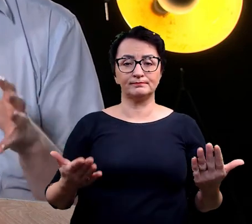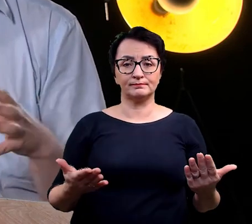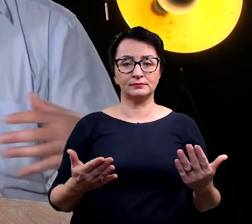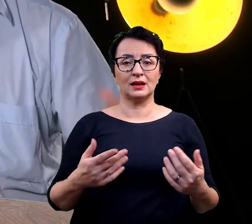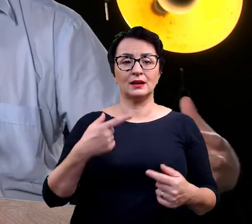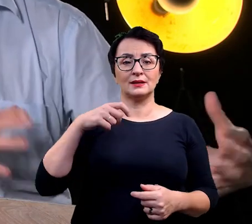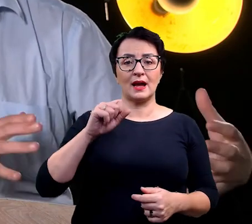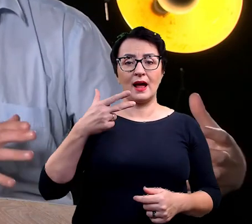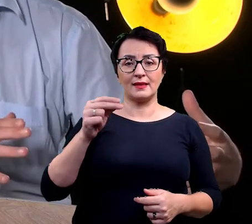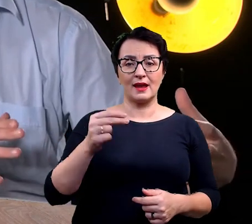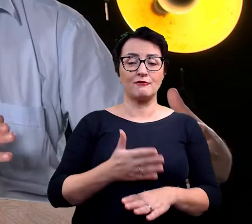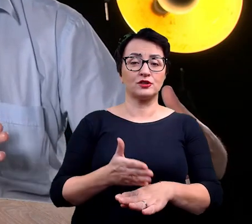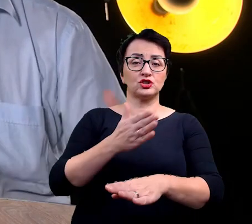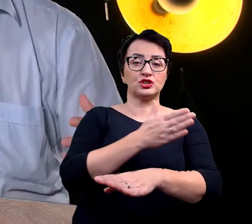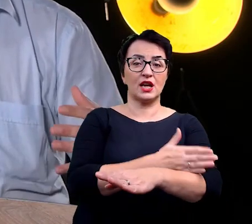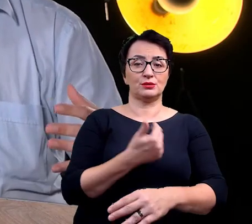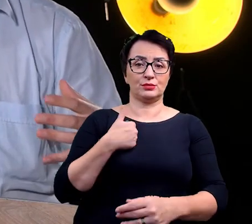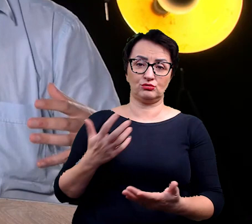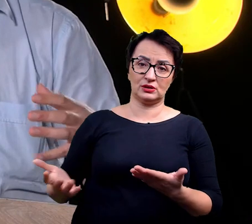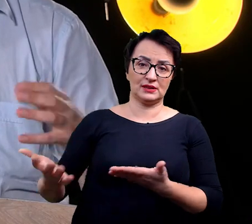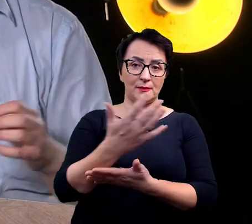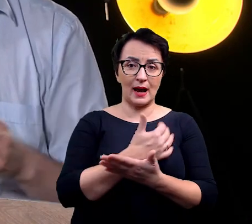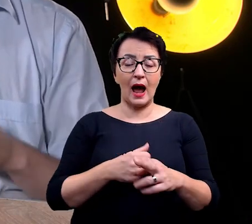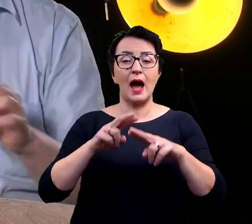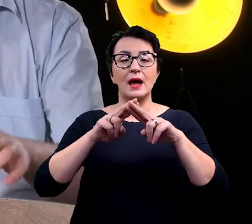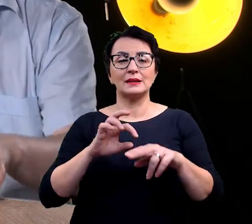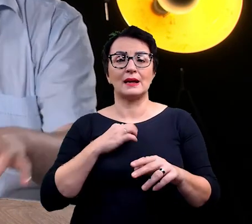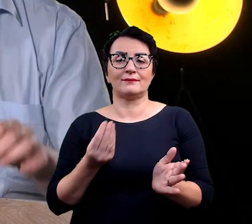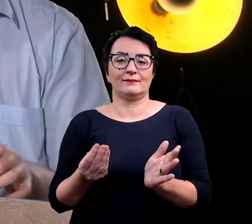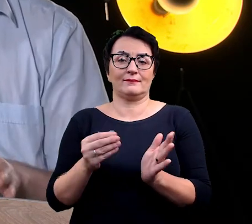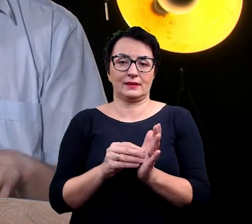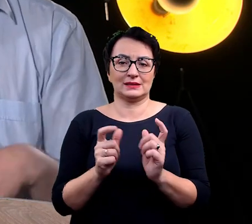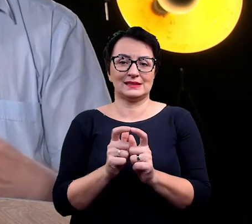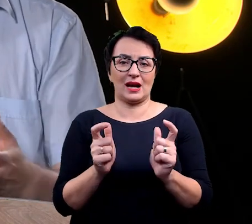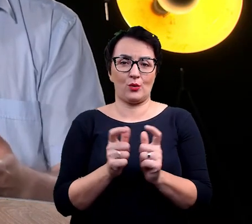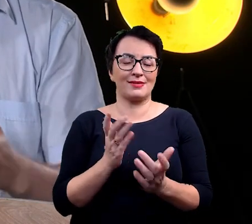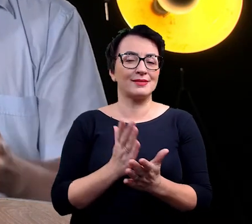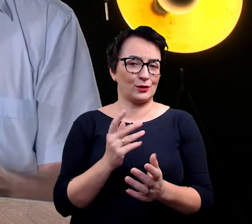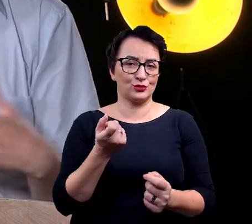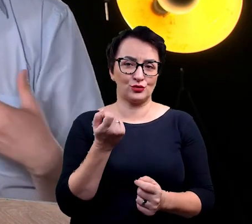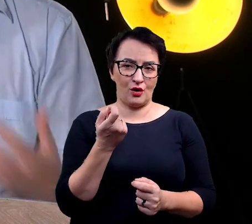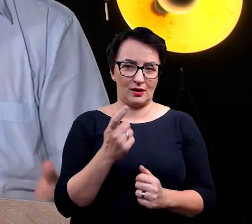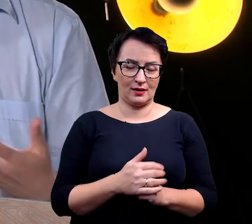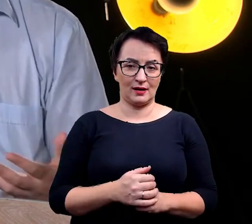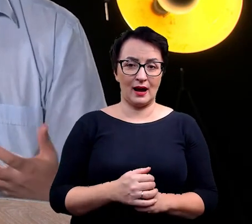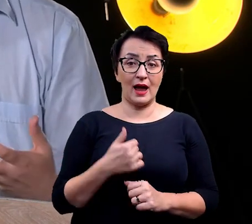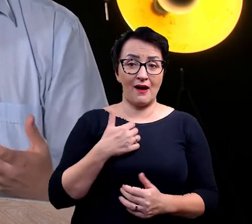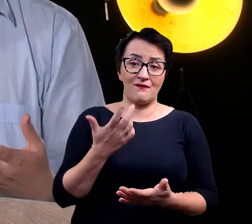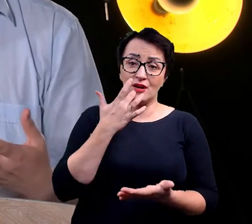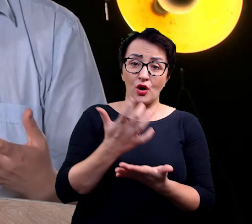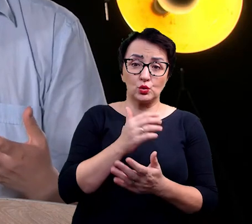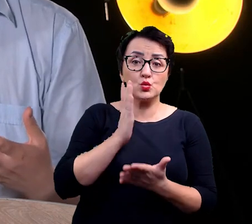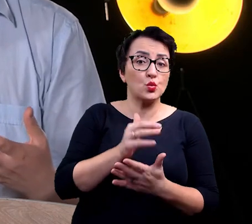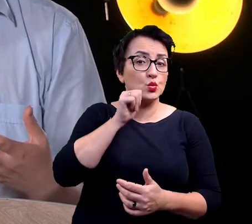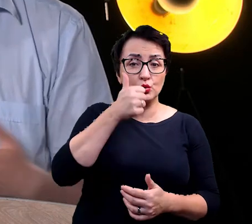wszystkim na danych, które już zostały zebrane. Ty dokładasz tam swoją cegiełkę. Którą być może ja nie wykorzystam jutro,